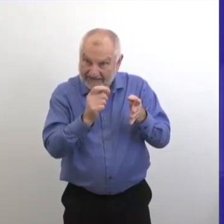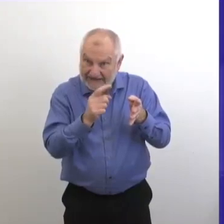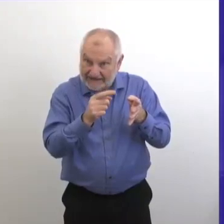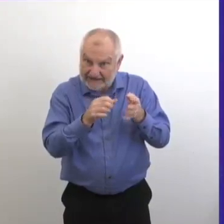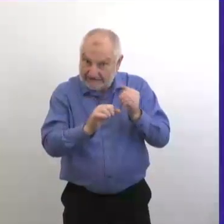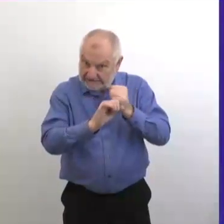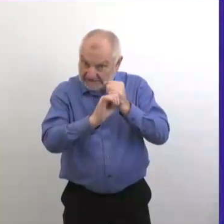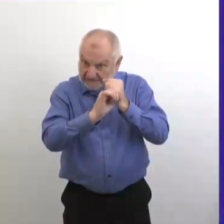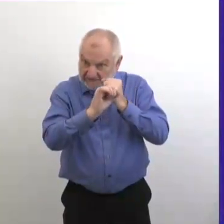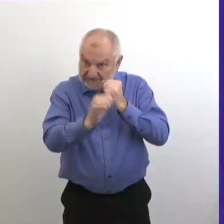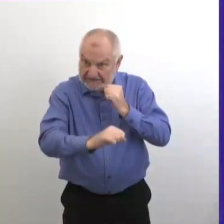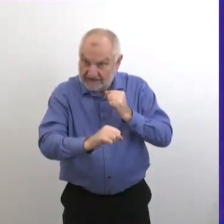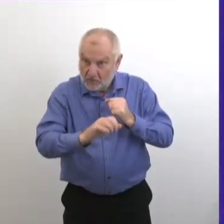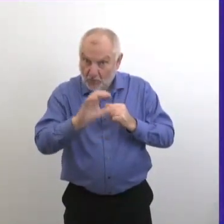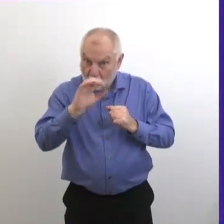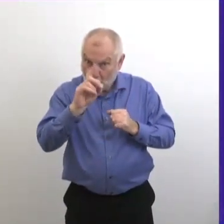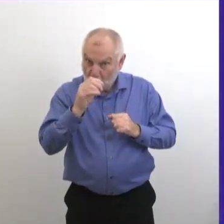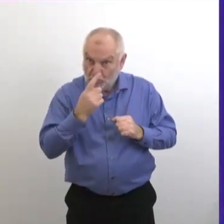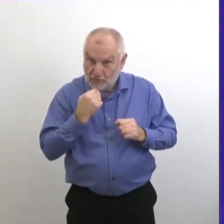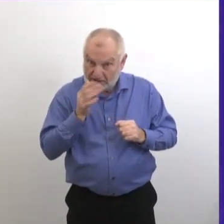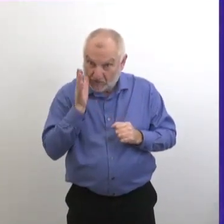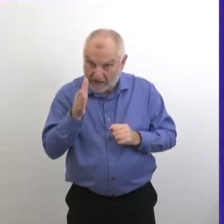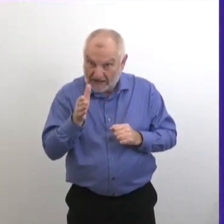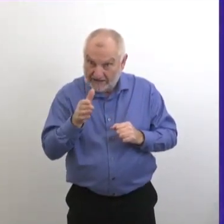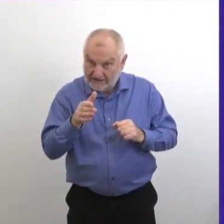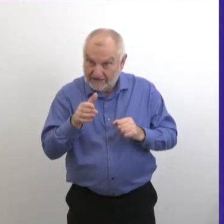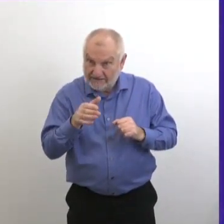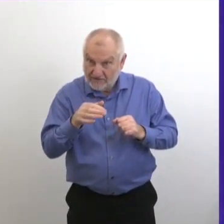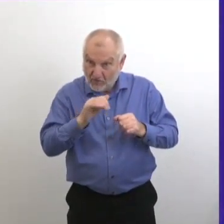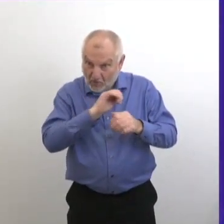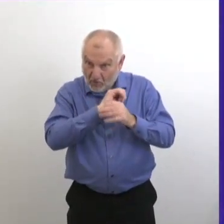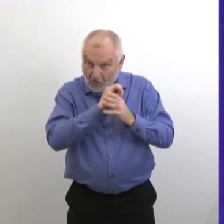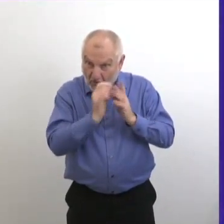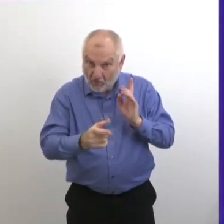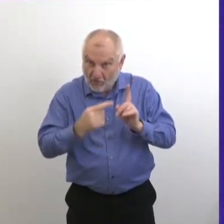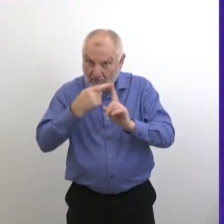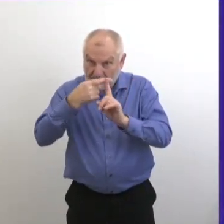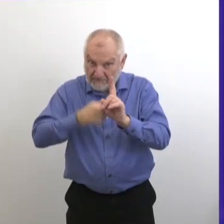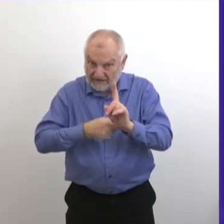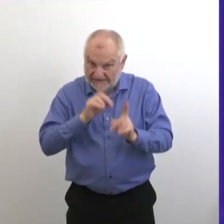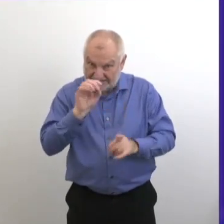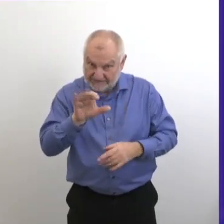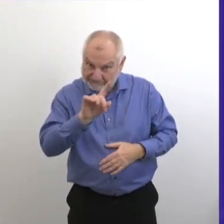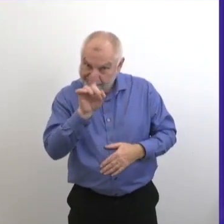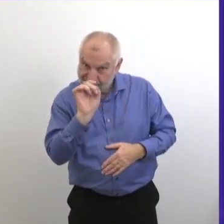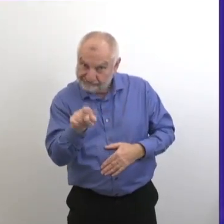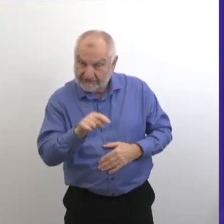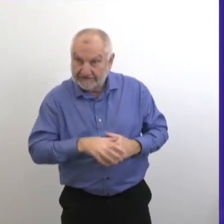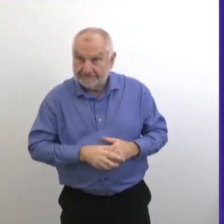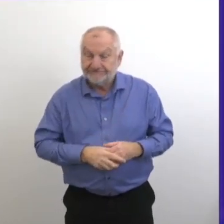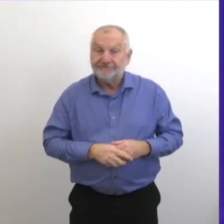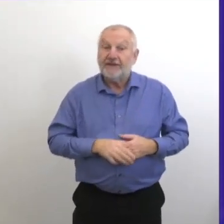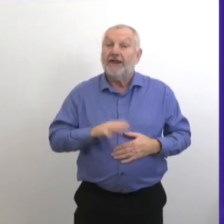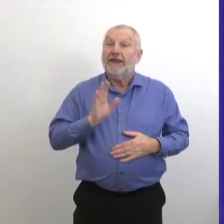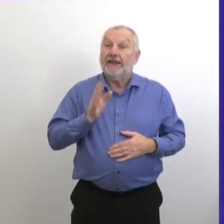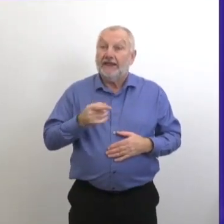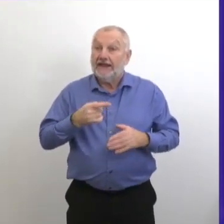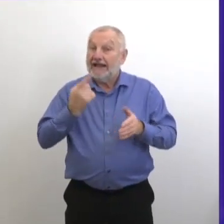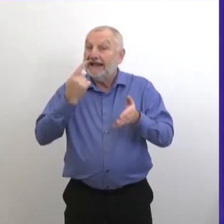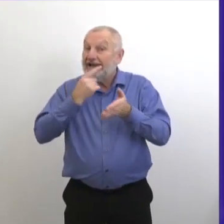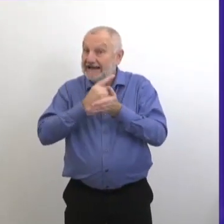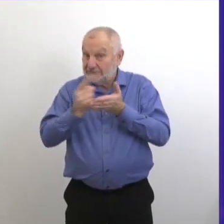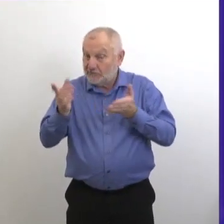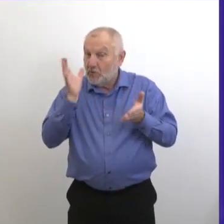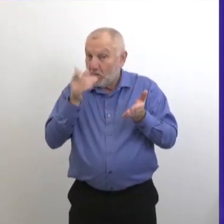Parce qu'on approche vraiment du 11 décembre. Bon, on va annoncer les détails des restrictions du prochain ordre de santé publique